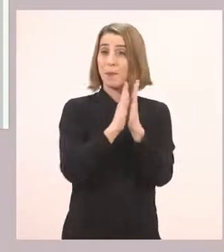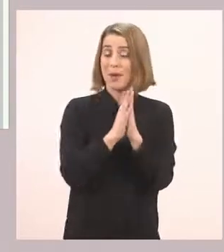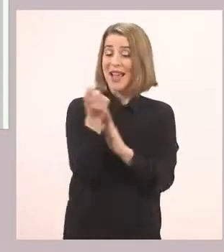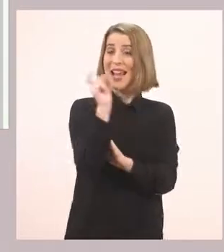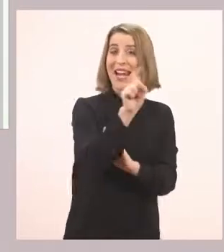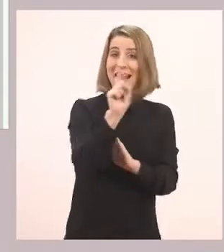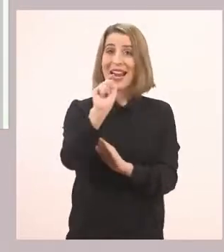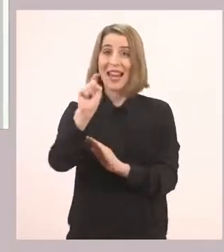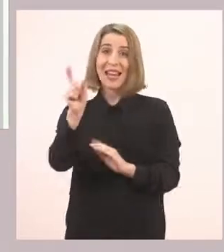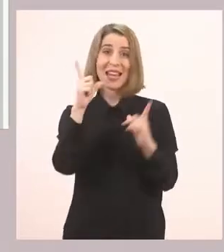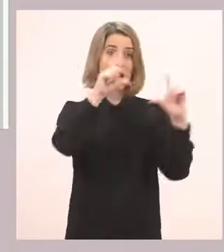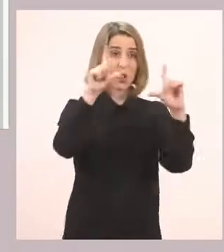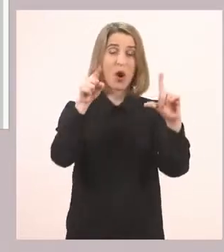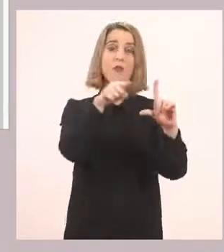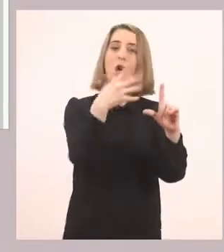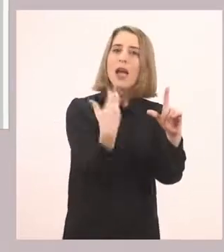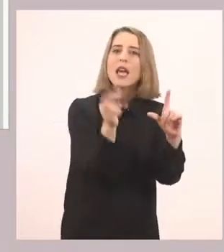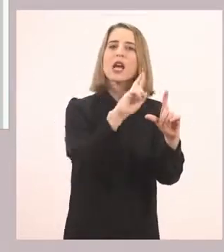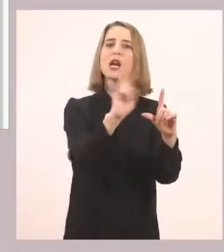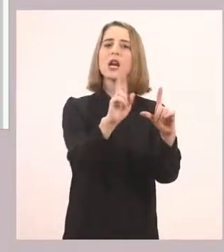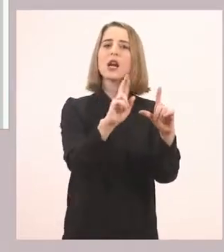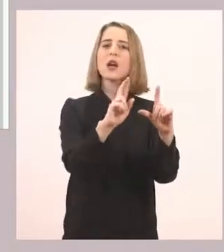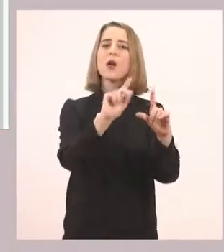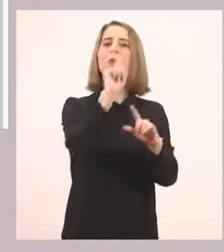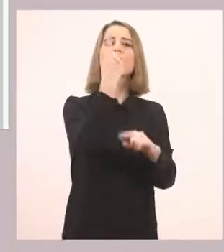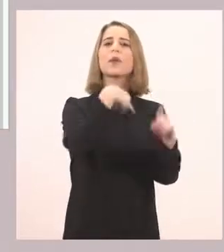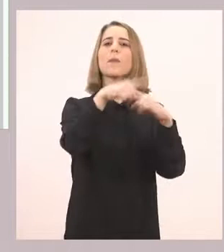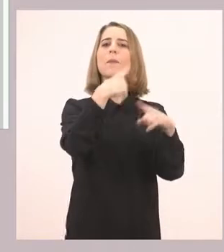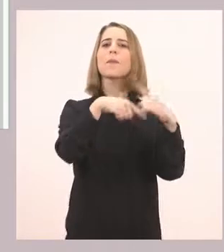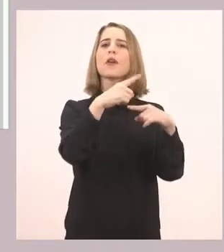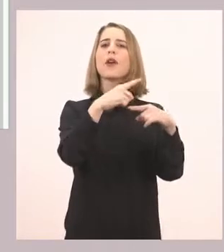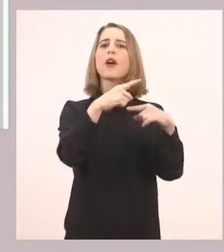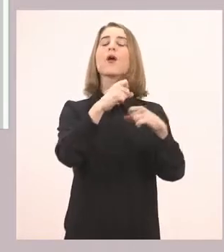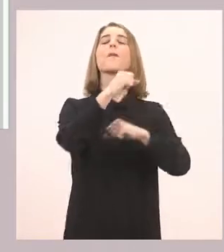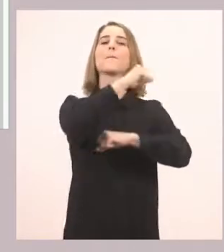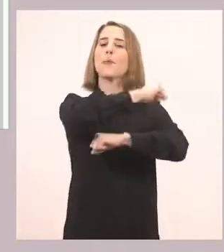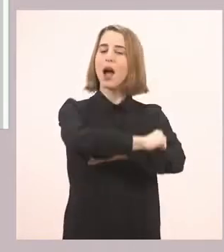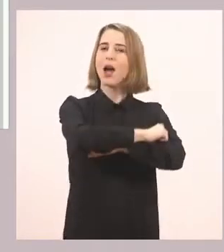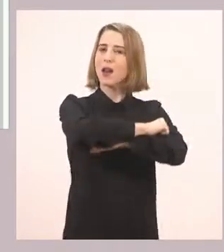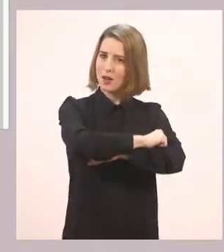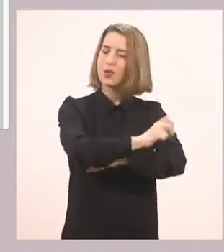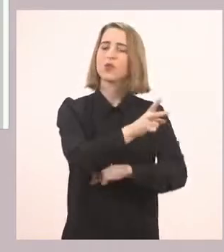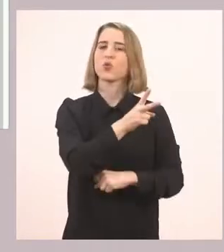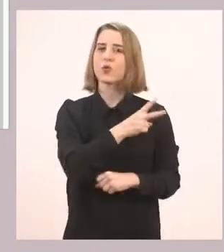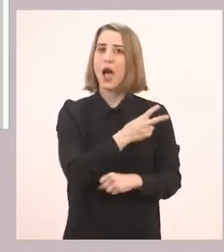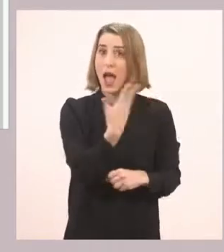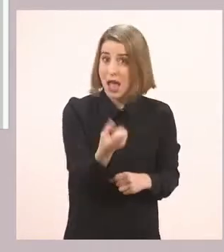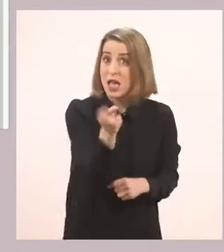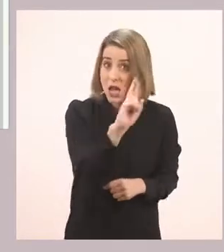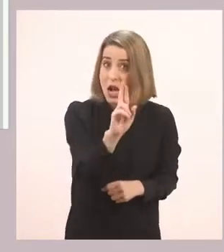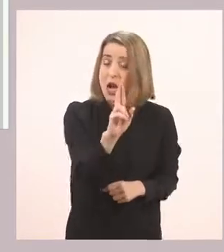έχει ρ. Πάμε λοιπόν. Ποια είναι η πρώτη. Είναι η Μαρίνα. Ακούω.